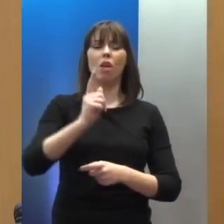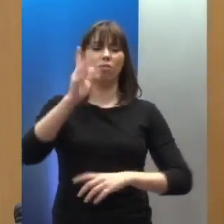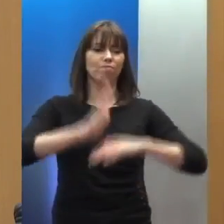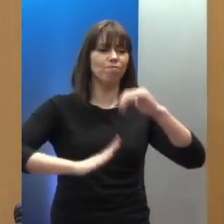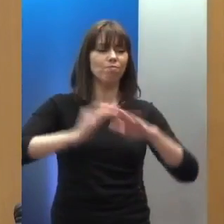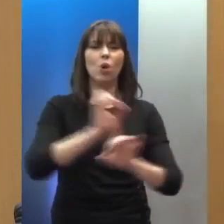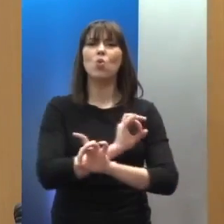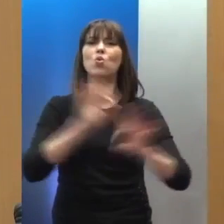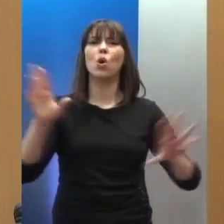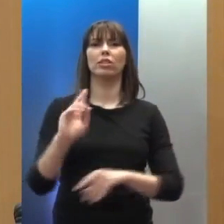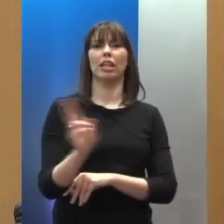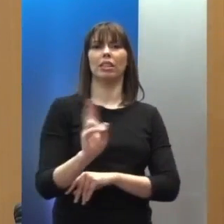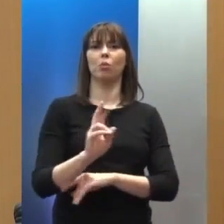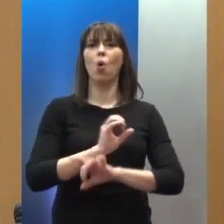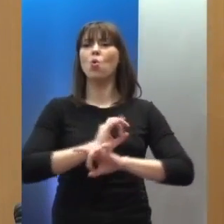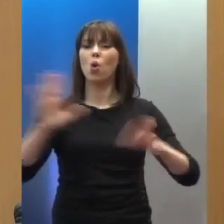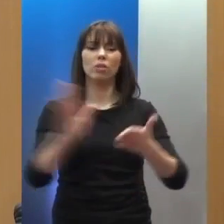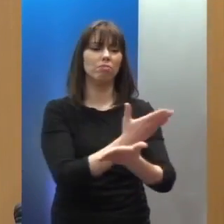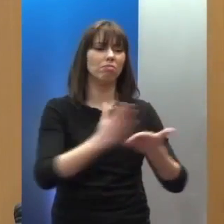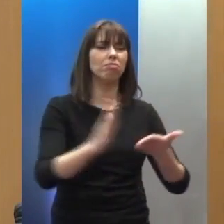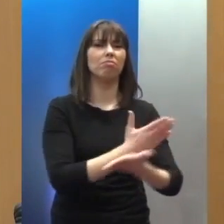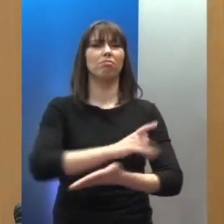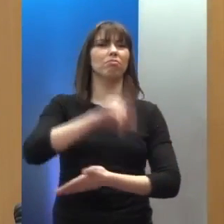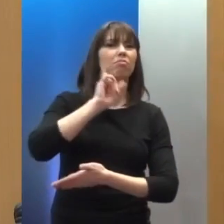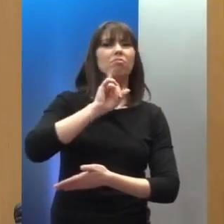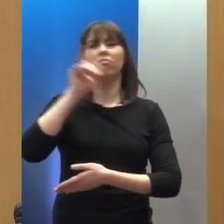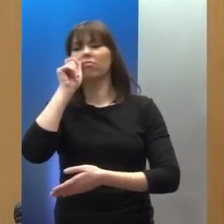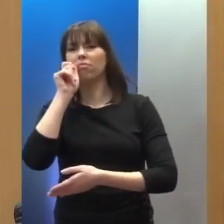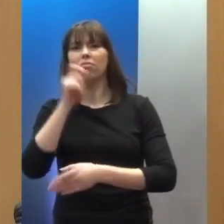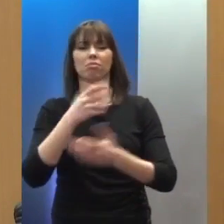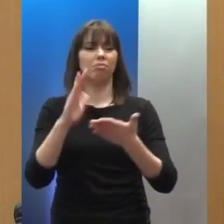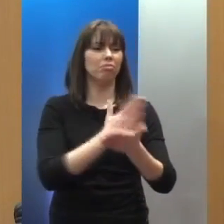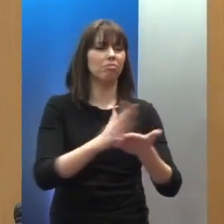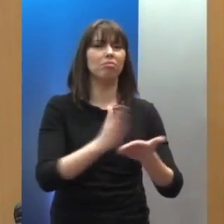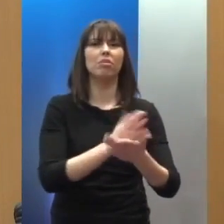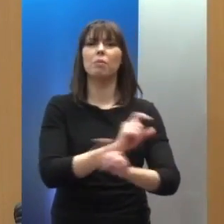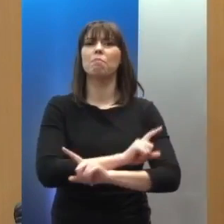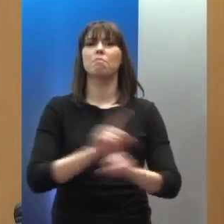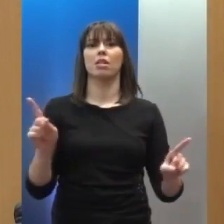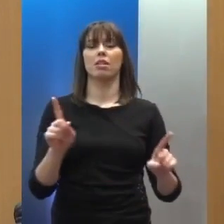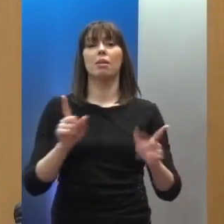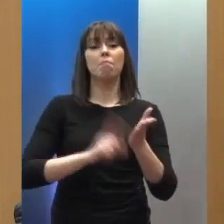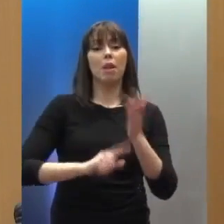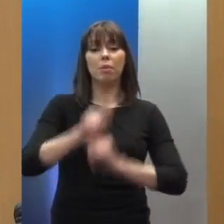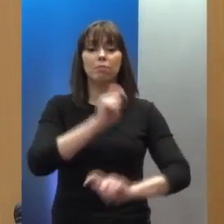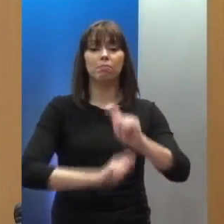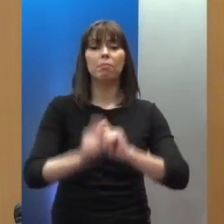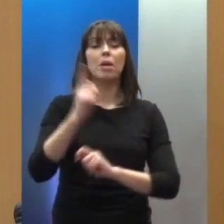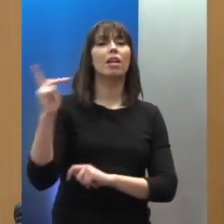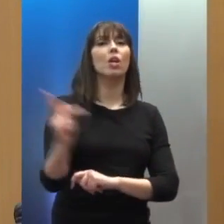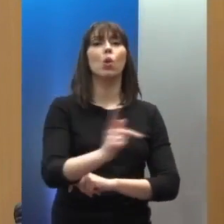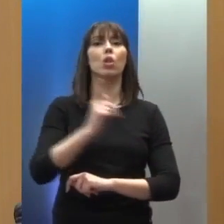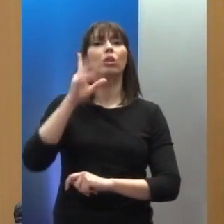σεξισμό, μια κοινωνία χωρίς φιλετικές ή κοινωνικές διακρίσεις, μια κοινωνία που ο ανθρωπισμός θα